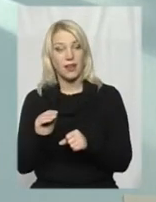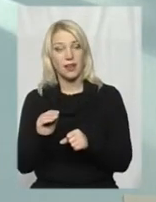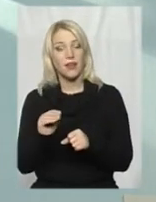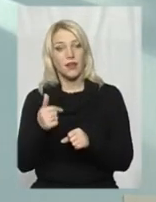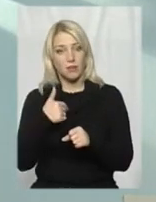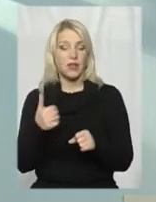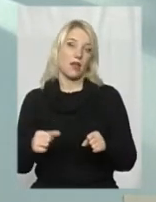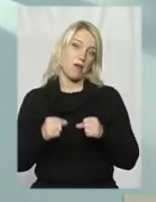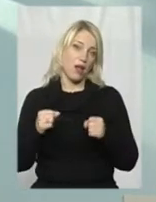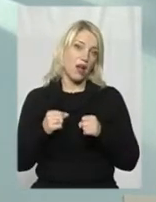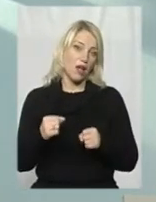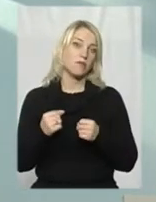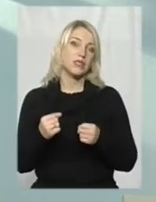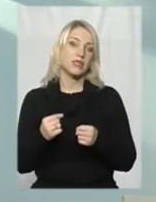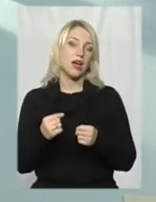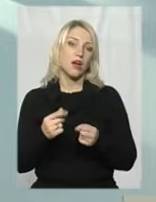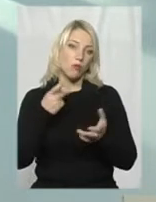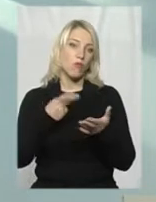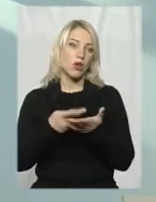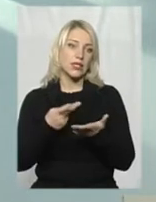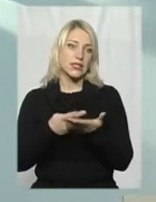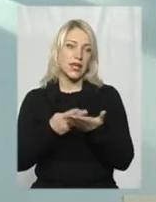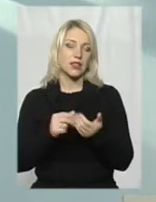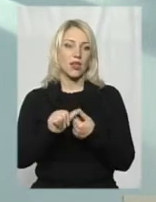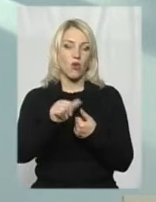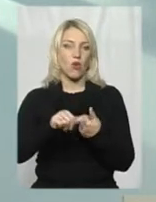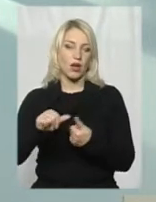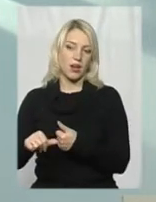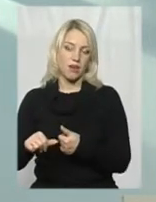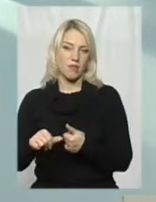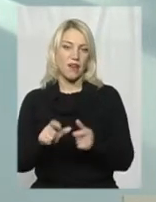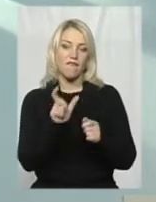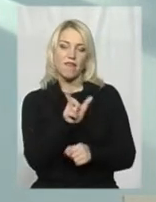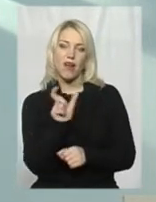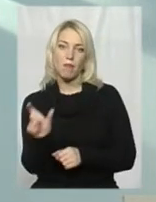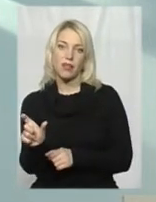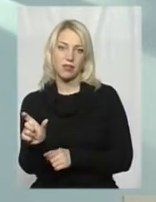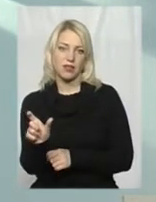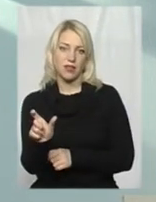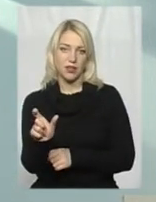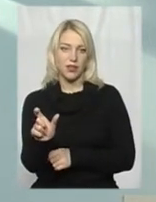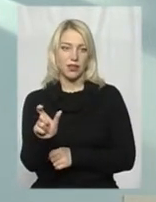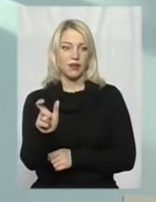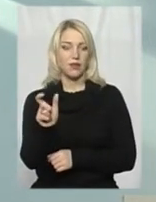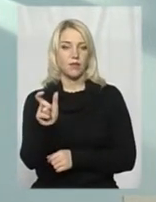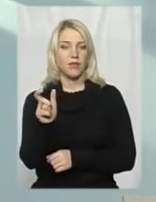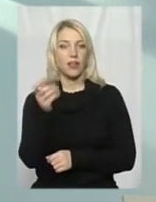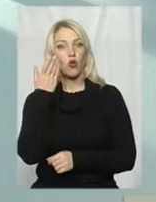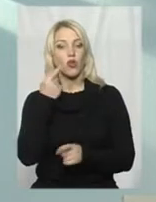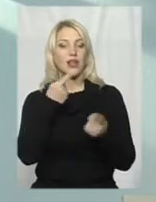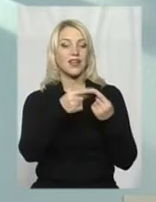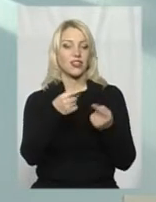намагаємося у міру можливості і показати окремі фрагменти, коли інші роблять.